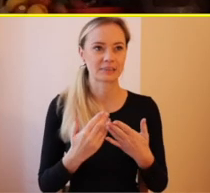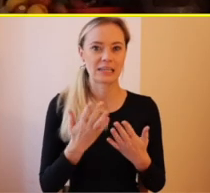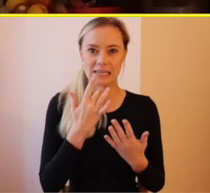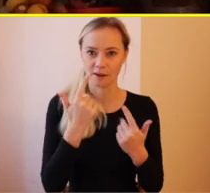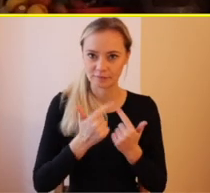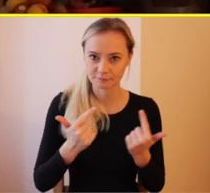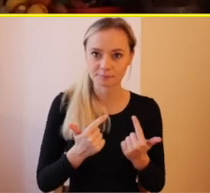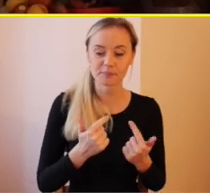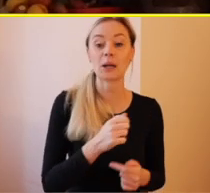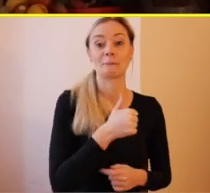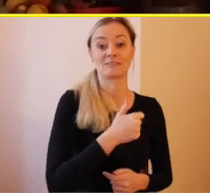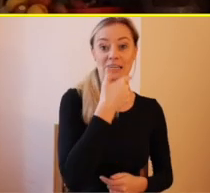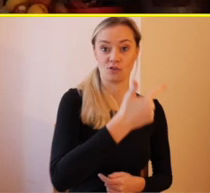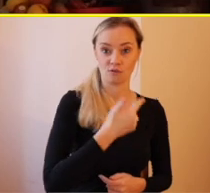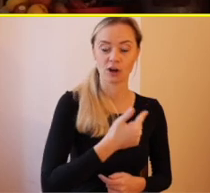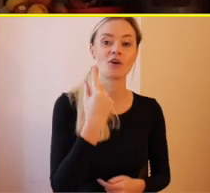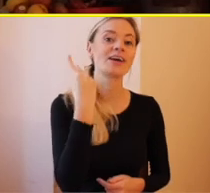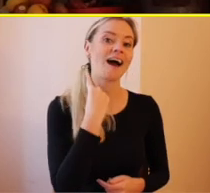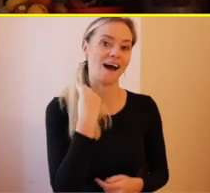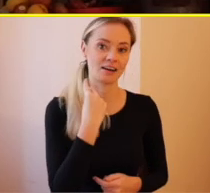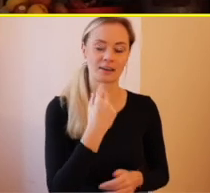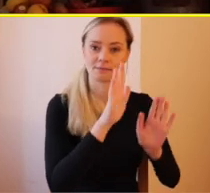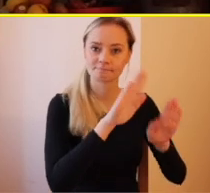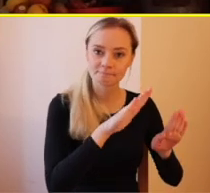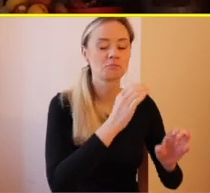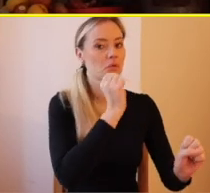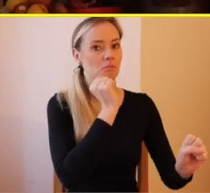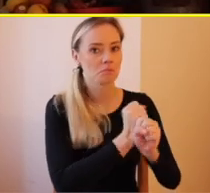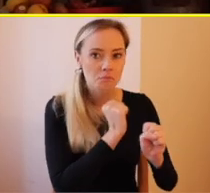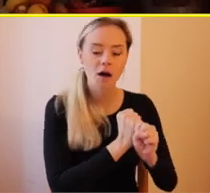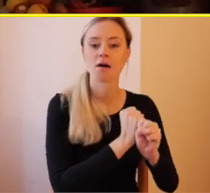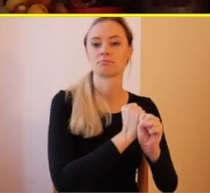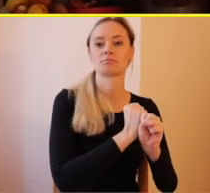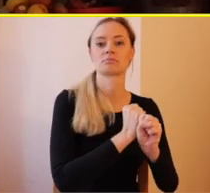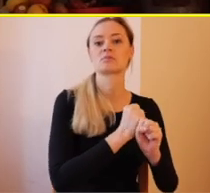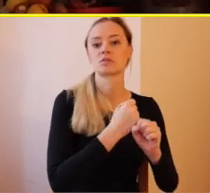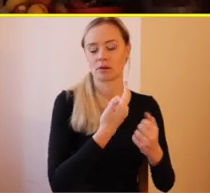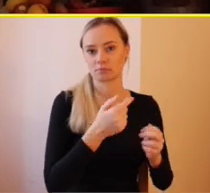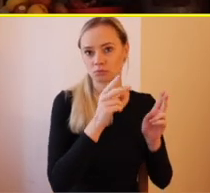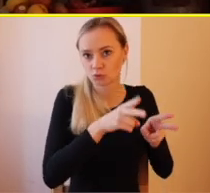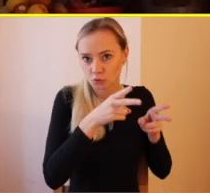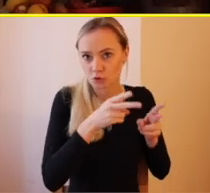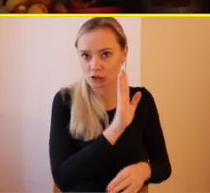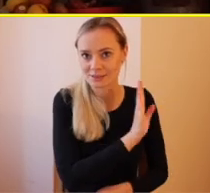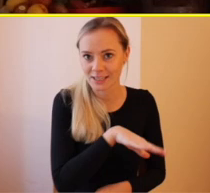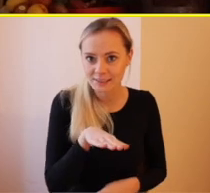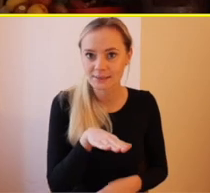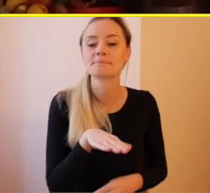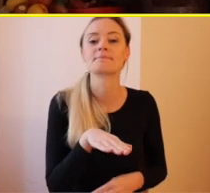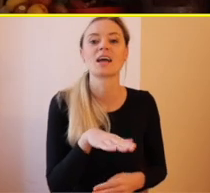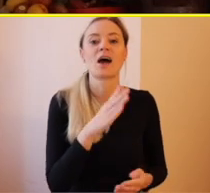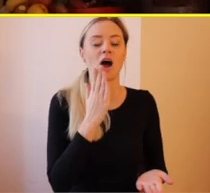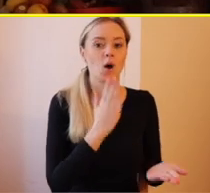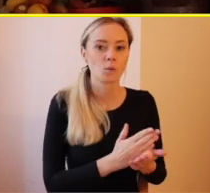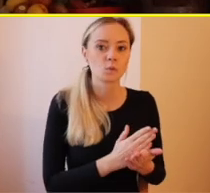Najprv som bola dva roky v Anglicku, tam som bola ako úperka a už